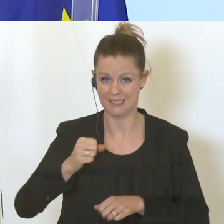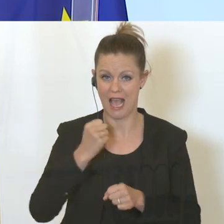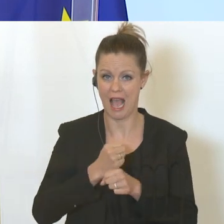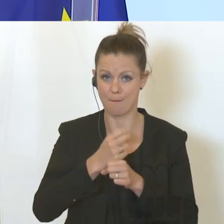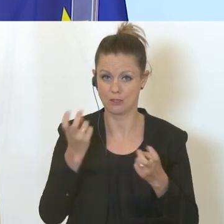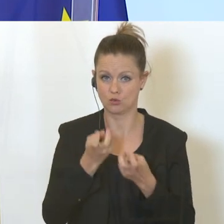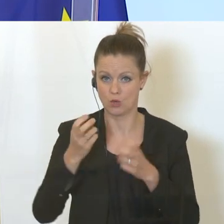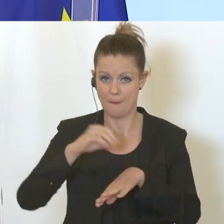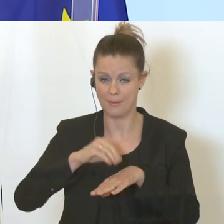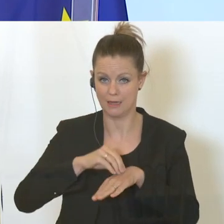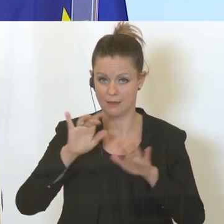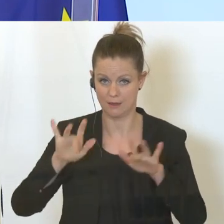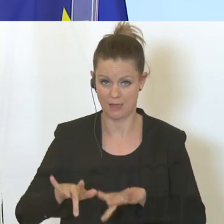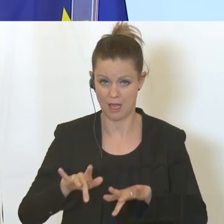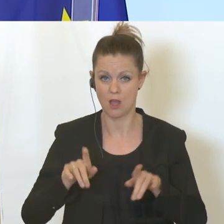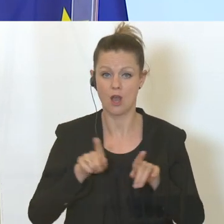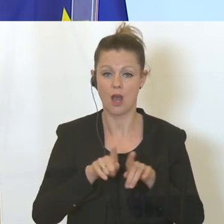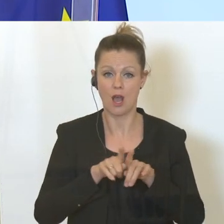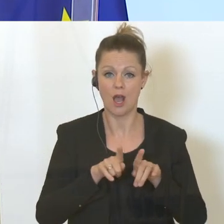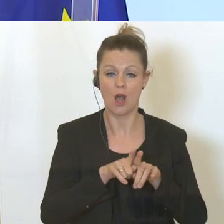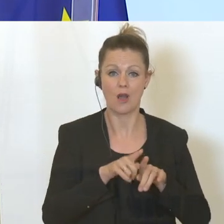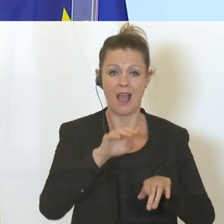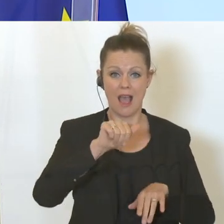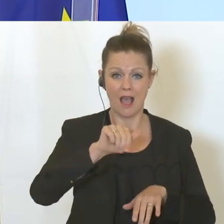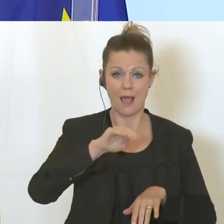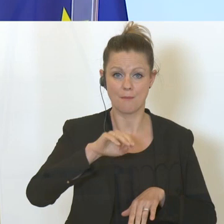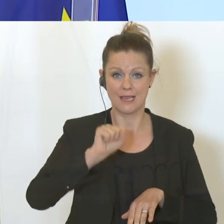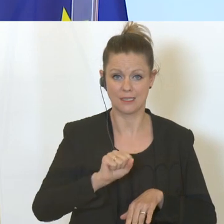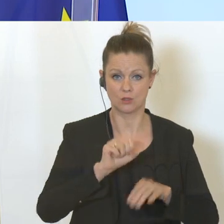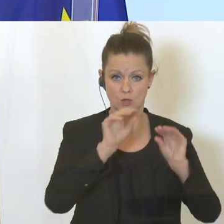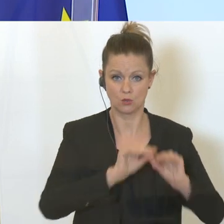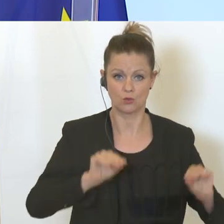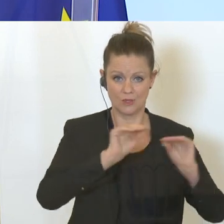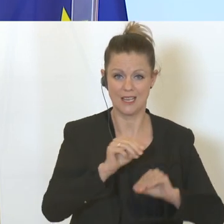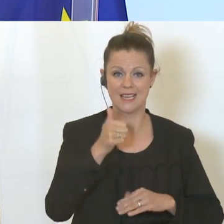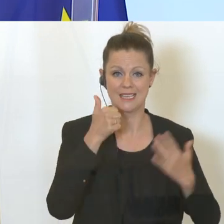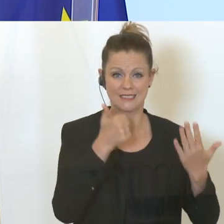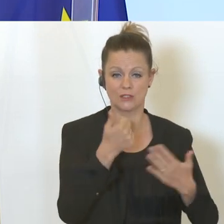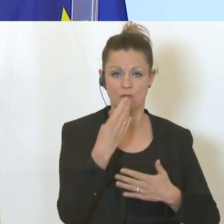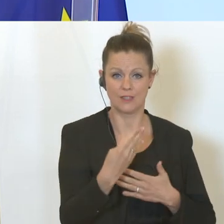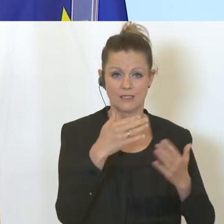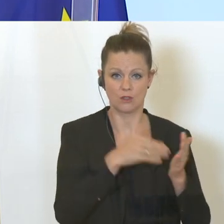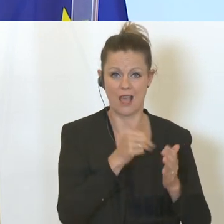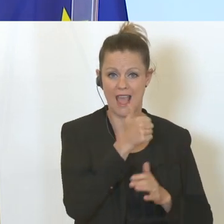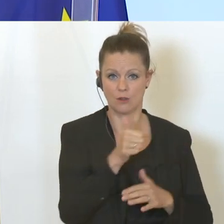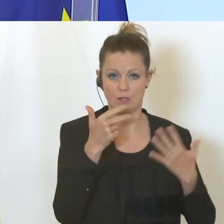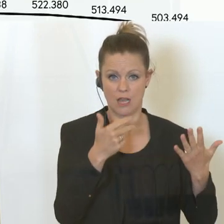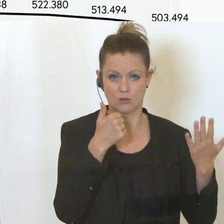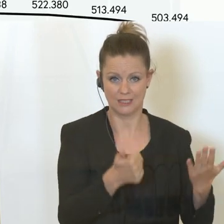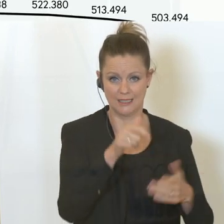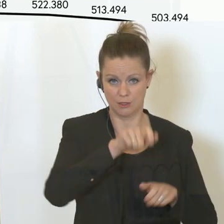gemeldet und in AMS-Schulungen befinden sich 46.168 Personen.